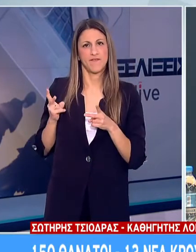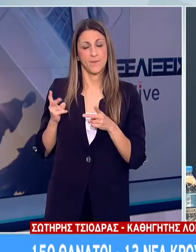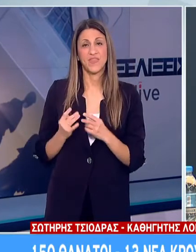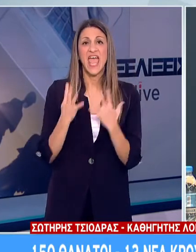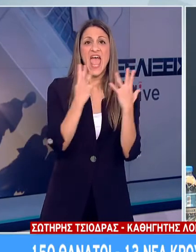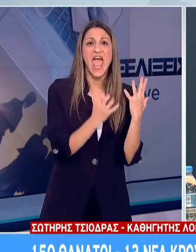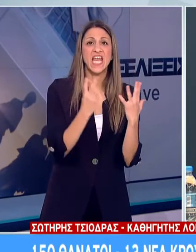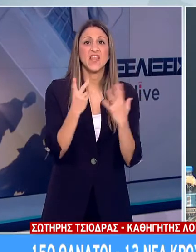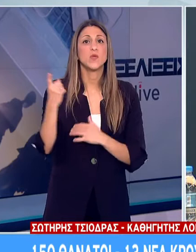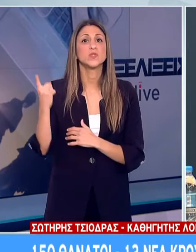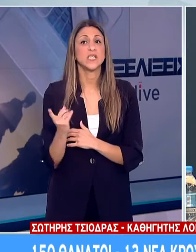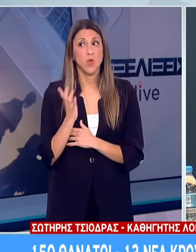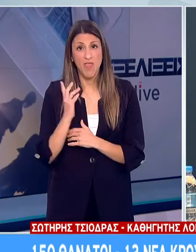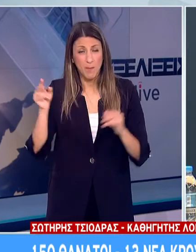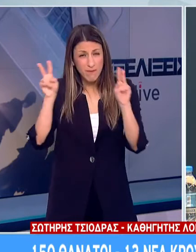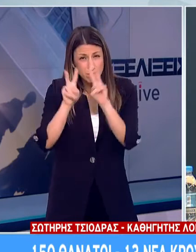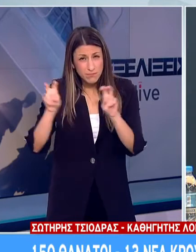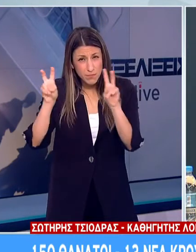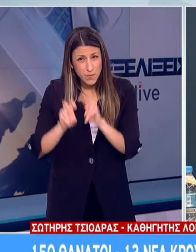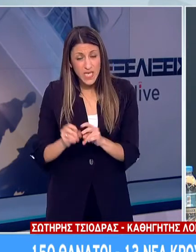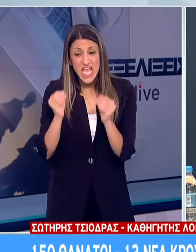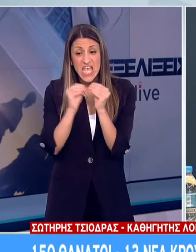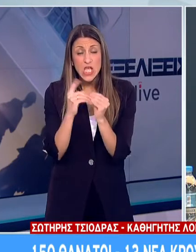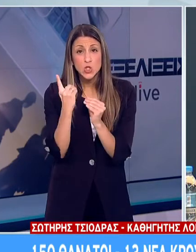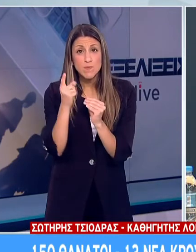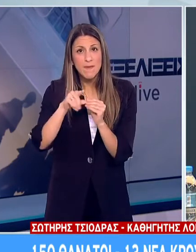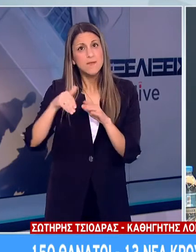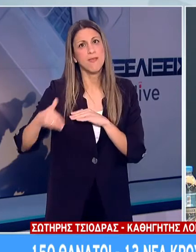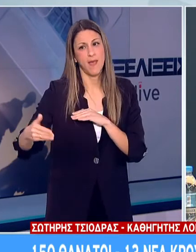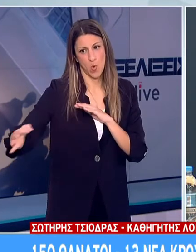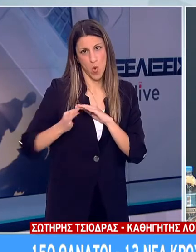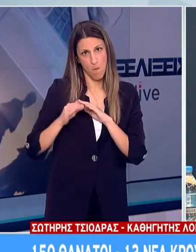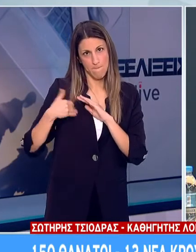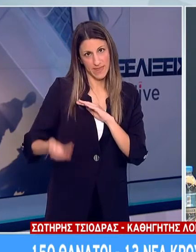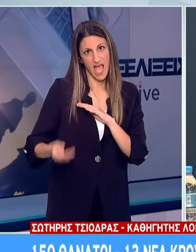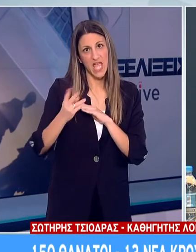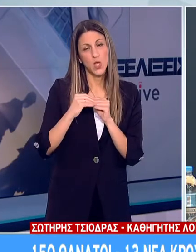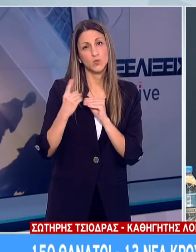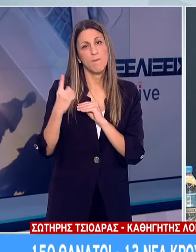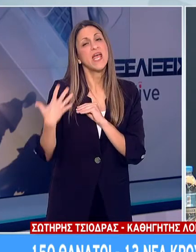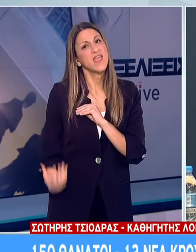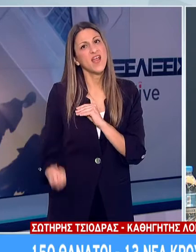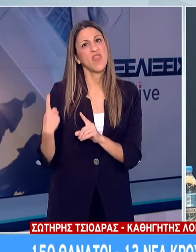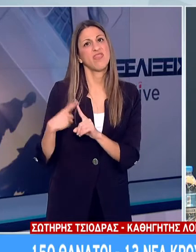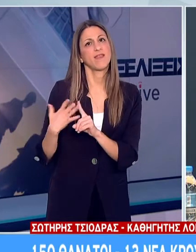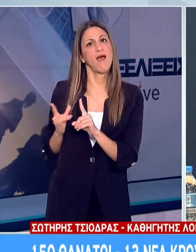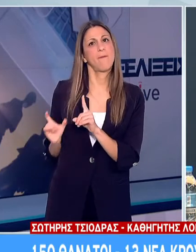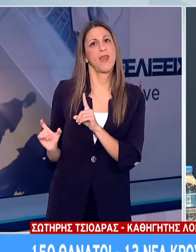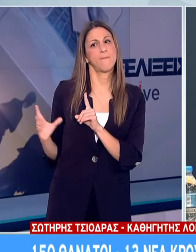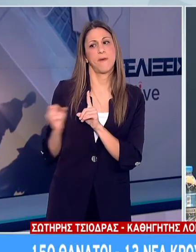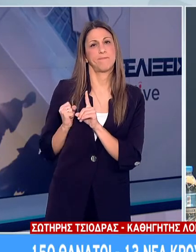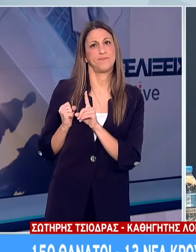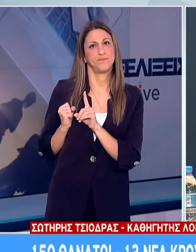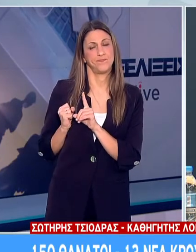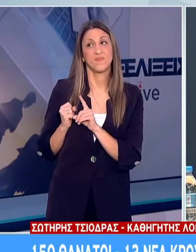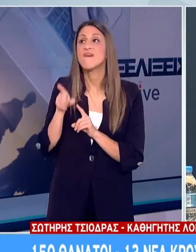92% των ανθρώπων που εξετάστηκαν 21 μέρες μετά την προσβολή από τον ιό είχαν θετικά αντισώματα. Η ίδια